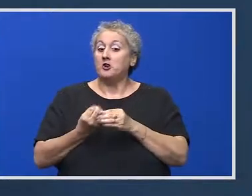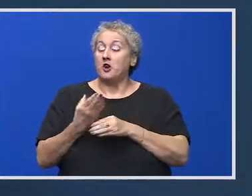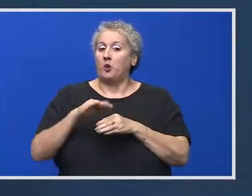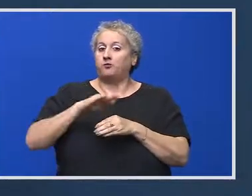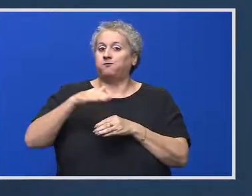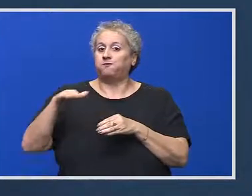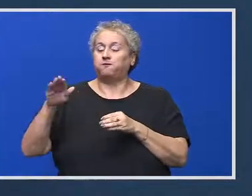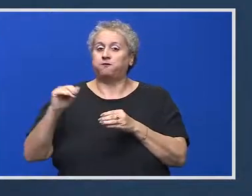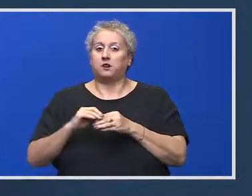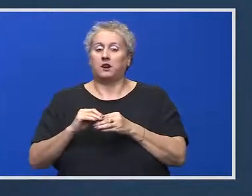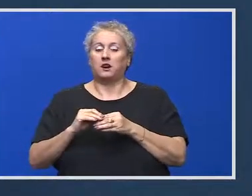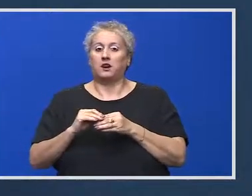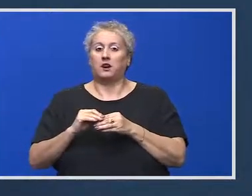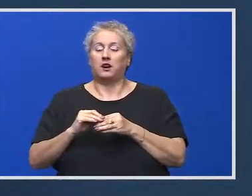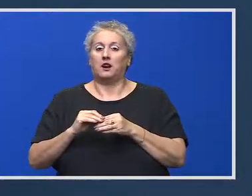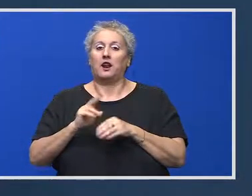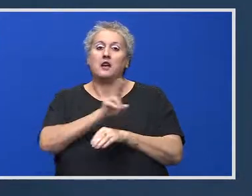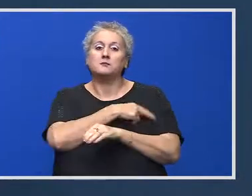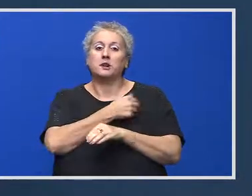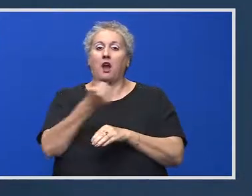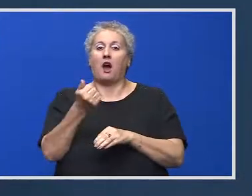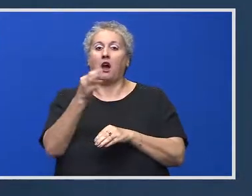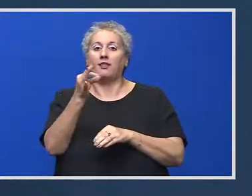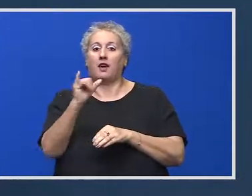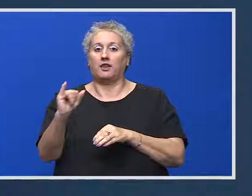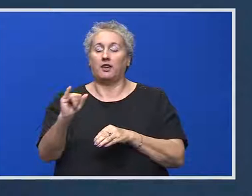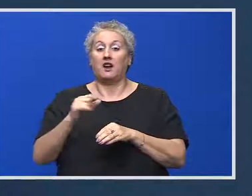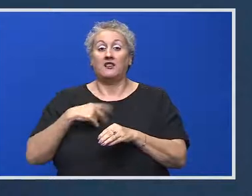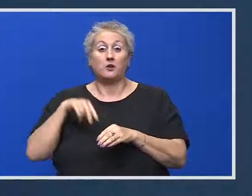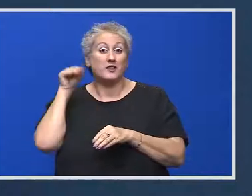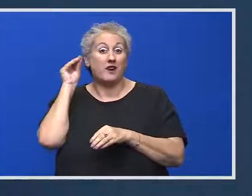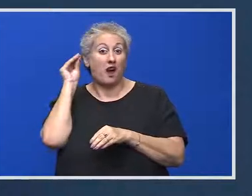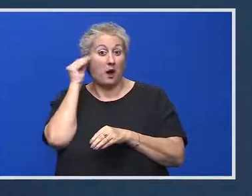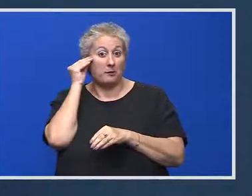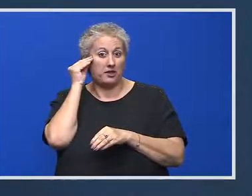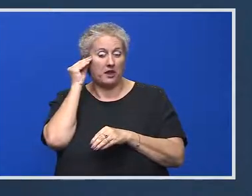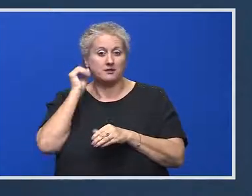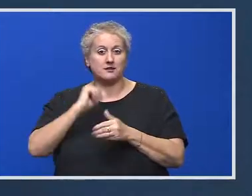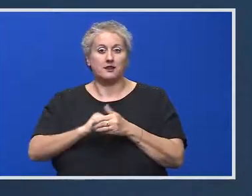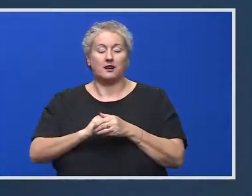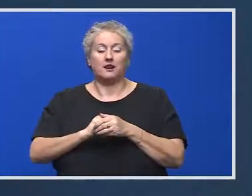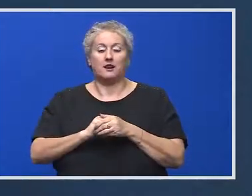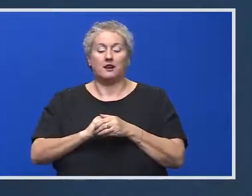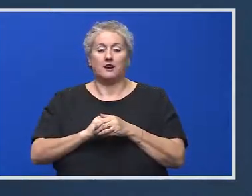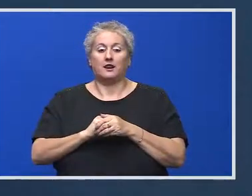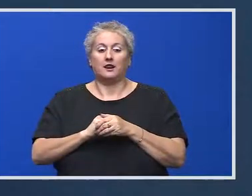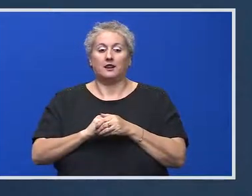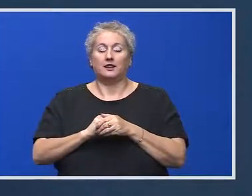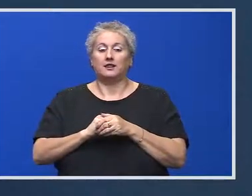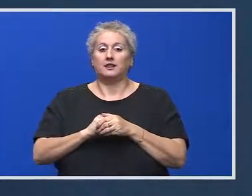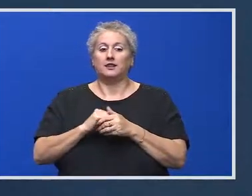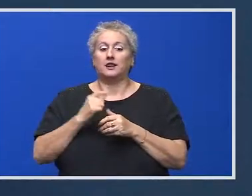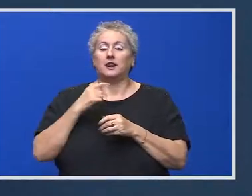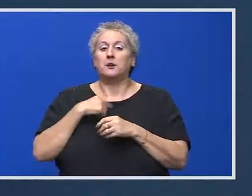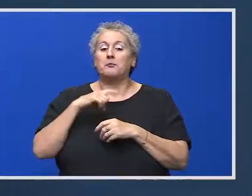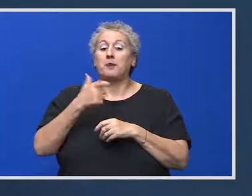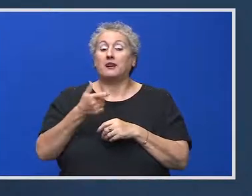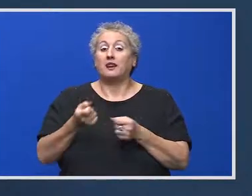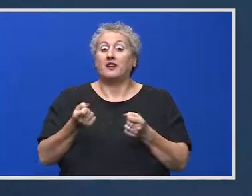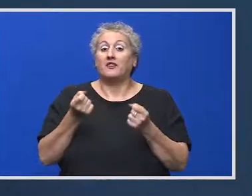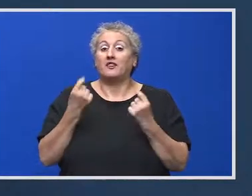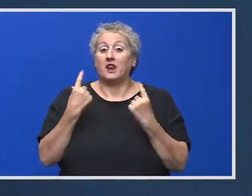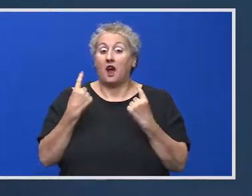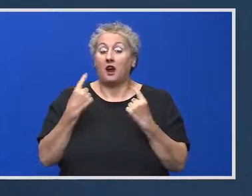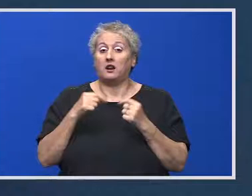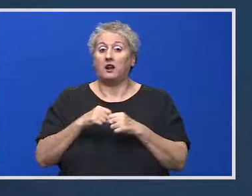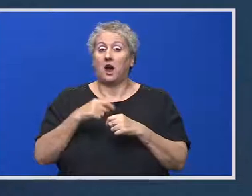bonlavi în zona de ATI. Vreau să vă aduc aminte că încă din timpul valului 3 și pe partea de final la valului